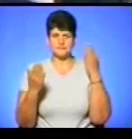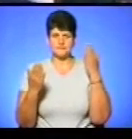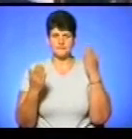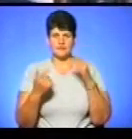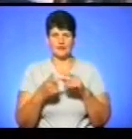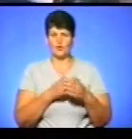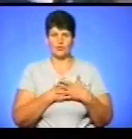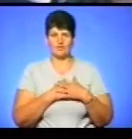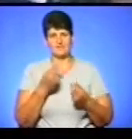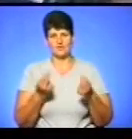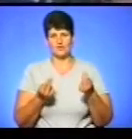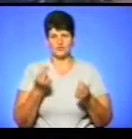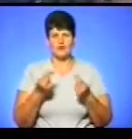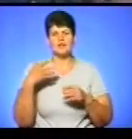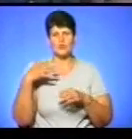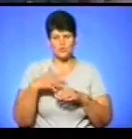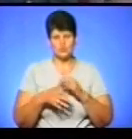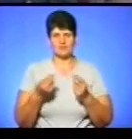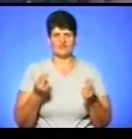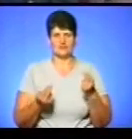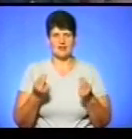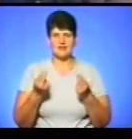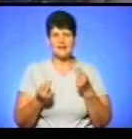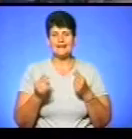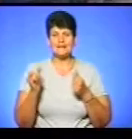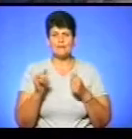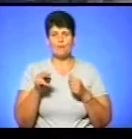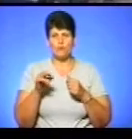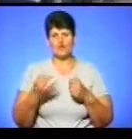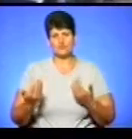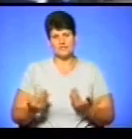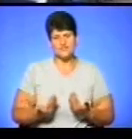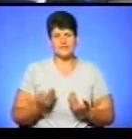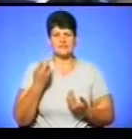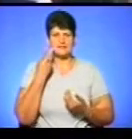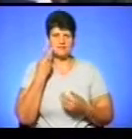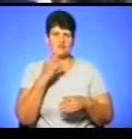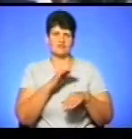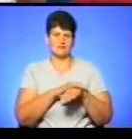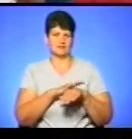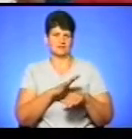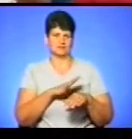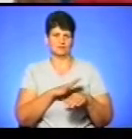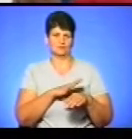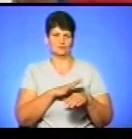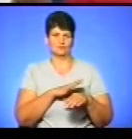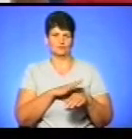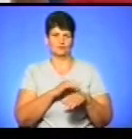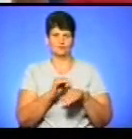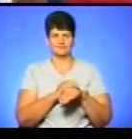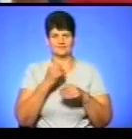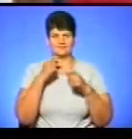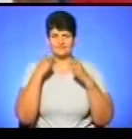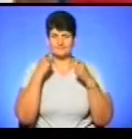був жартувати, розумів жарти і йшов по житті фактично з таким оптимізмом. На превеликий жаль,